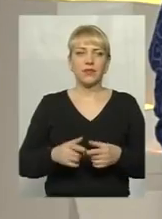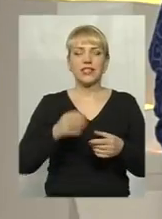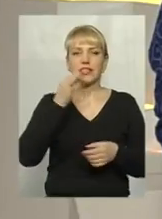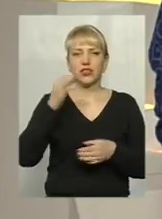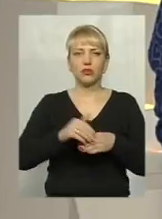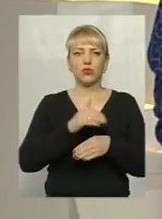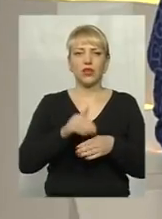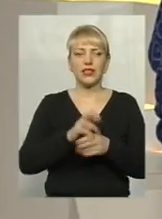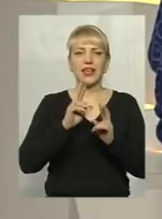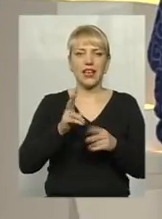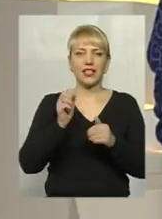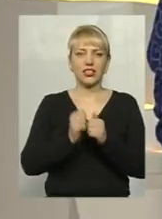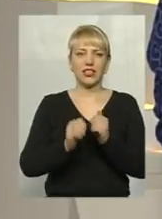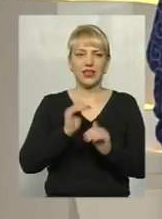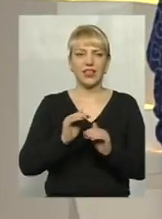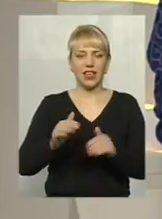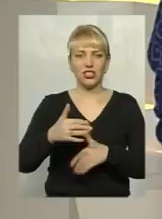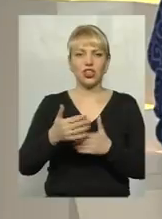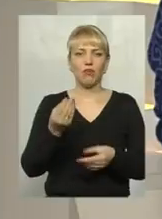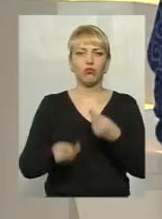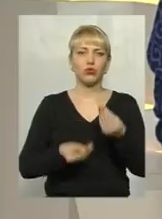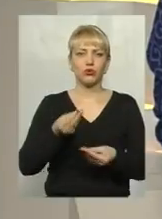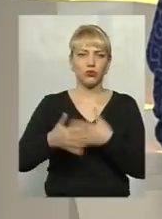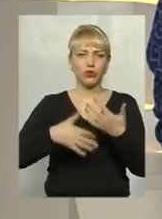часто саме дитячі пустощі з вогнем